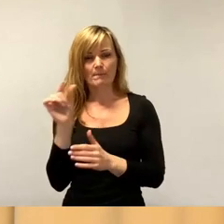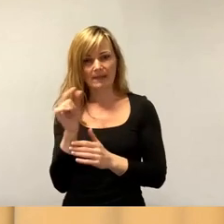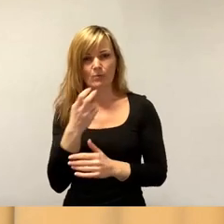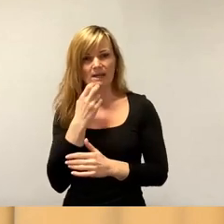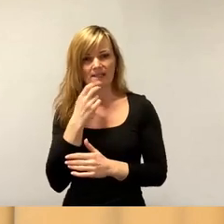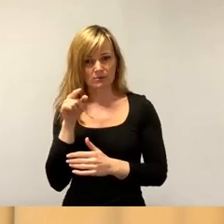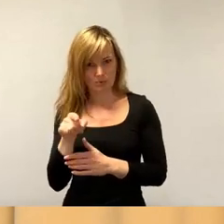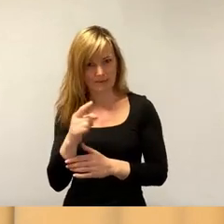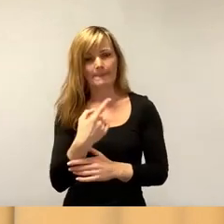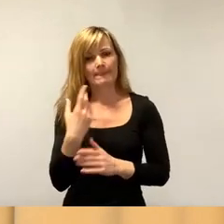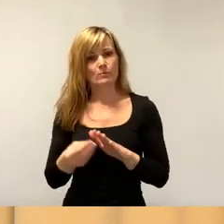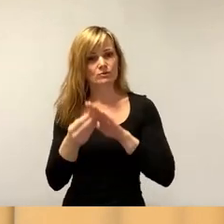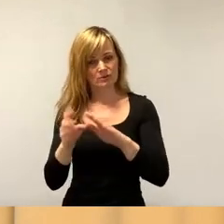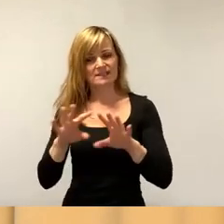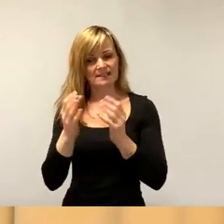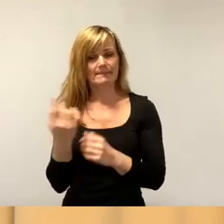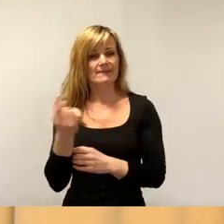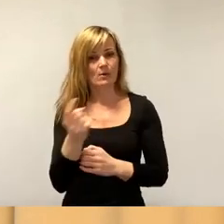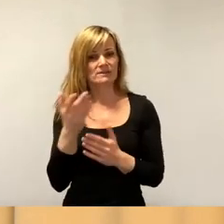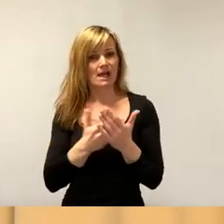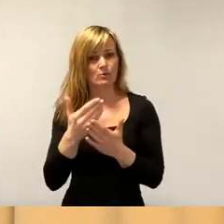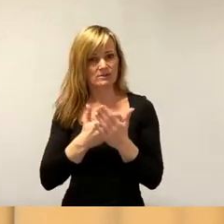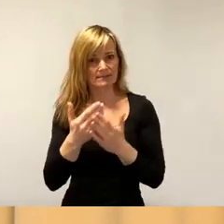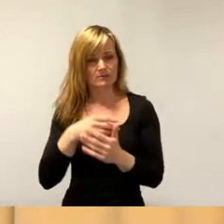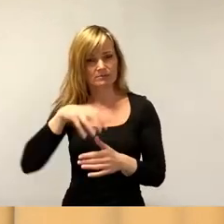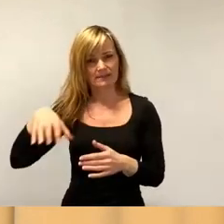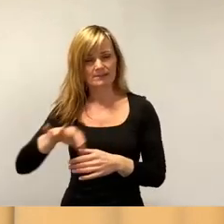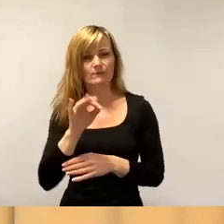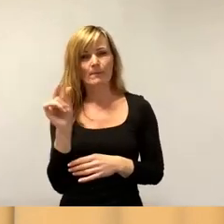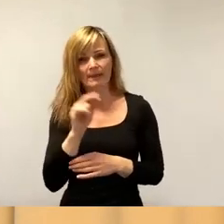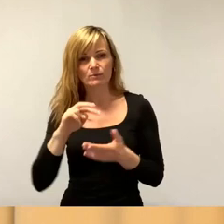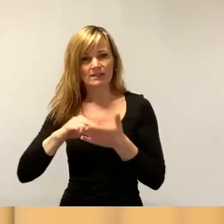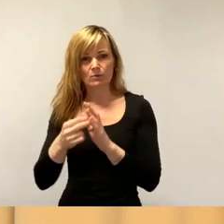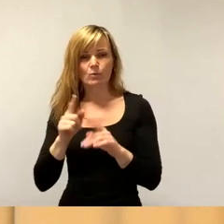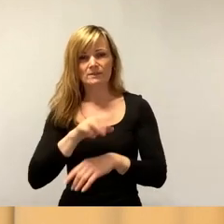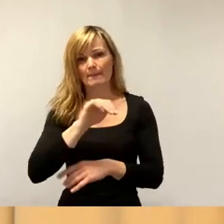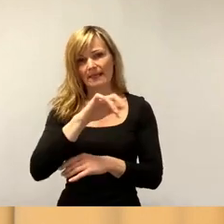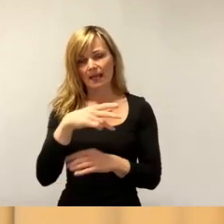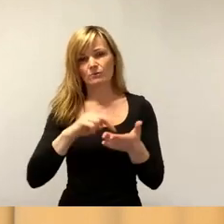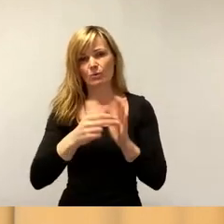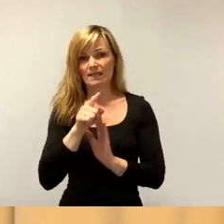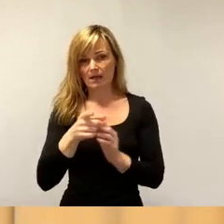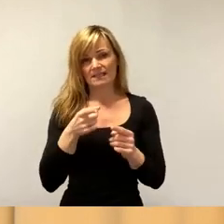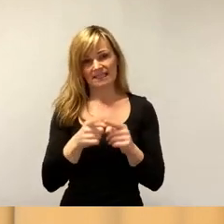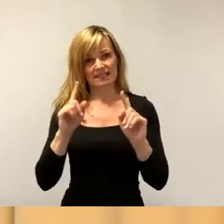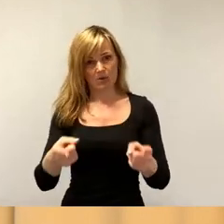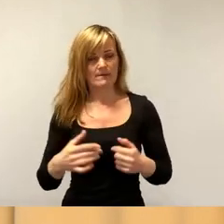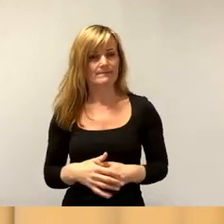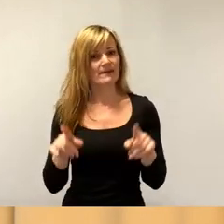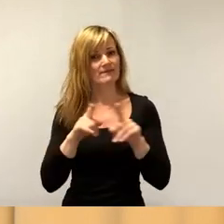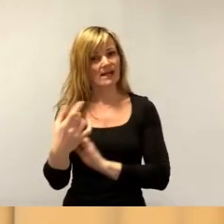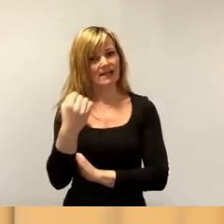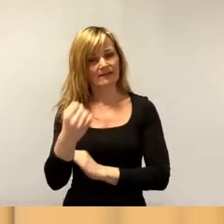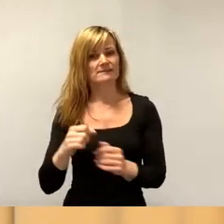insgesamt 1.000 Ausbildungsplätze für Mechatroniker und Mikrotechnologen das Ziel sind. In der Fachkräfteallianz